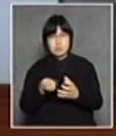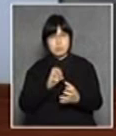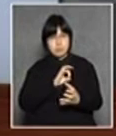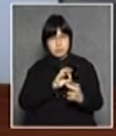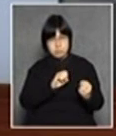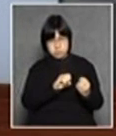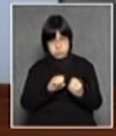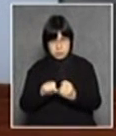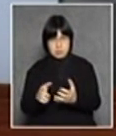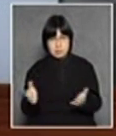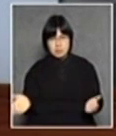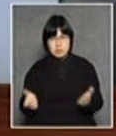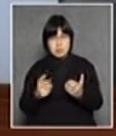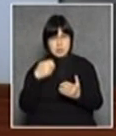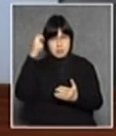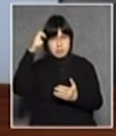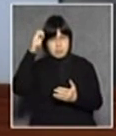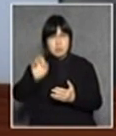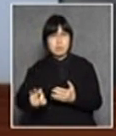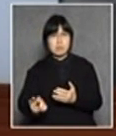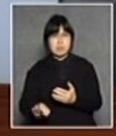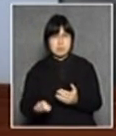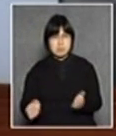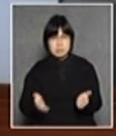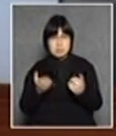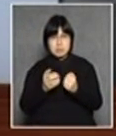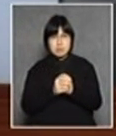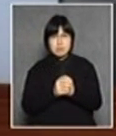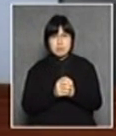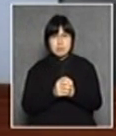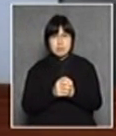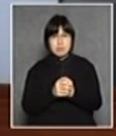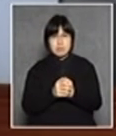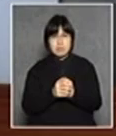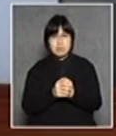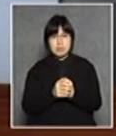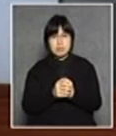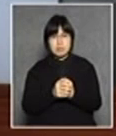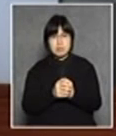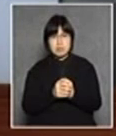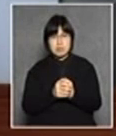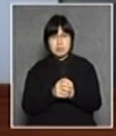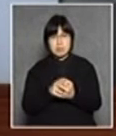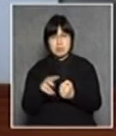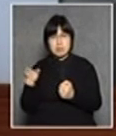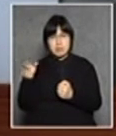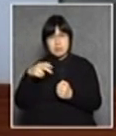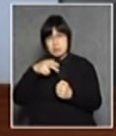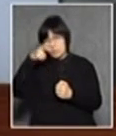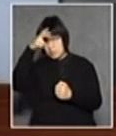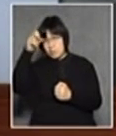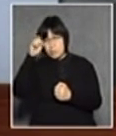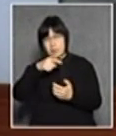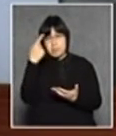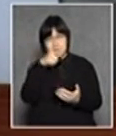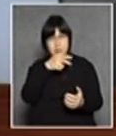全部都提商非理性的東西呢就是說阿爺說說誰做特首就誰做